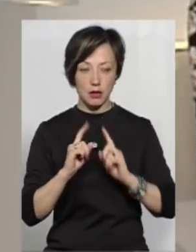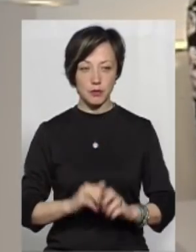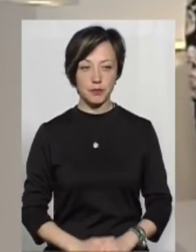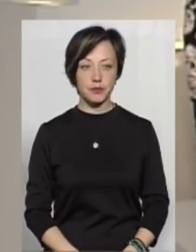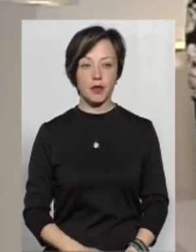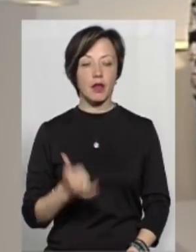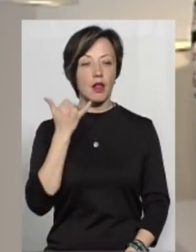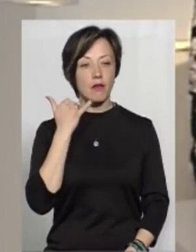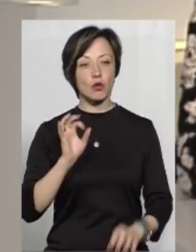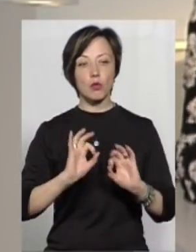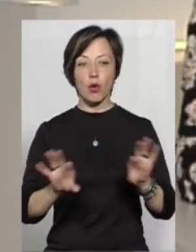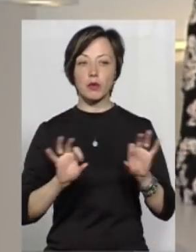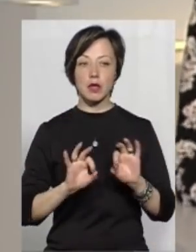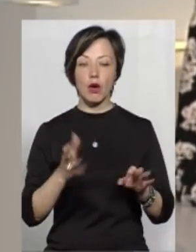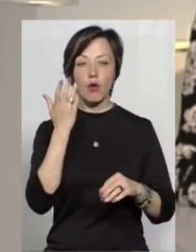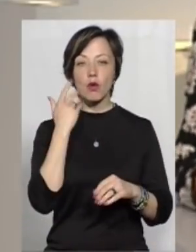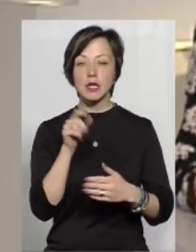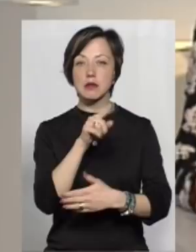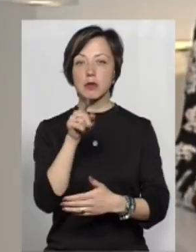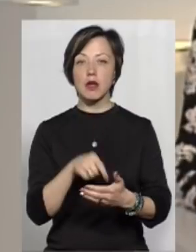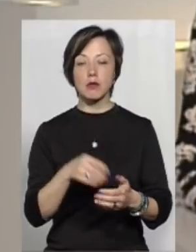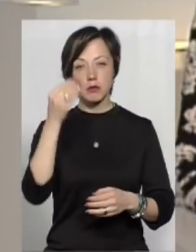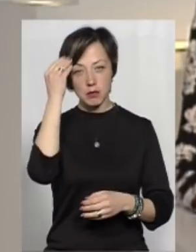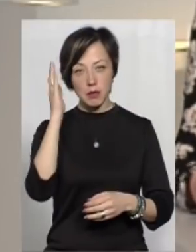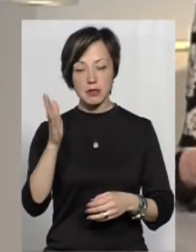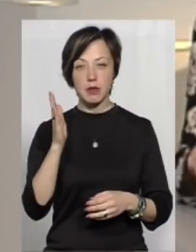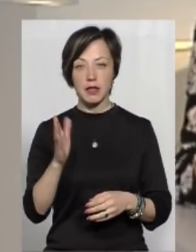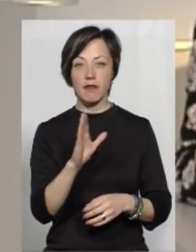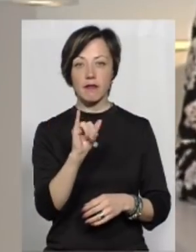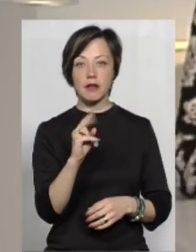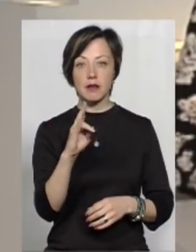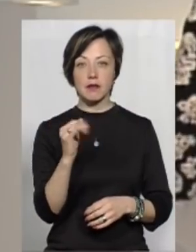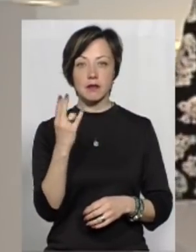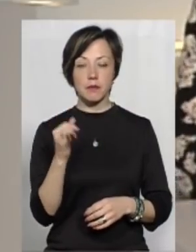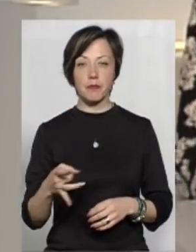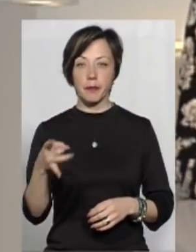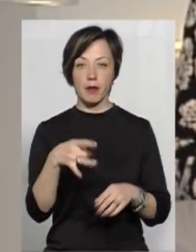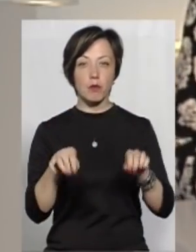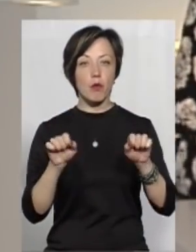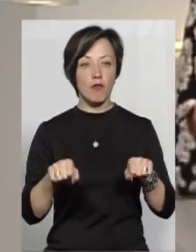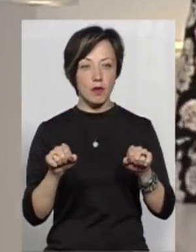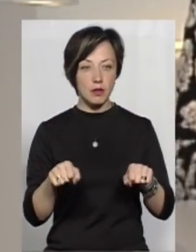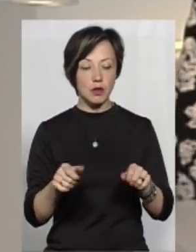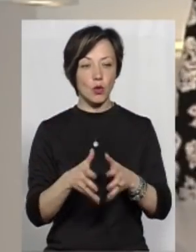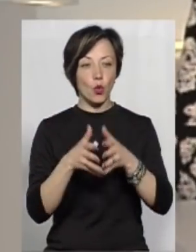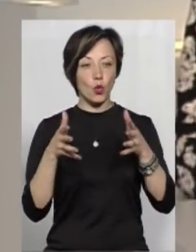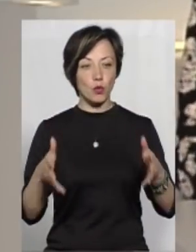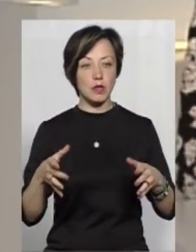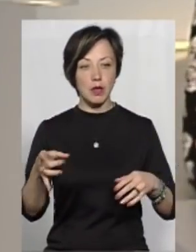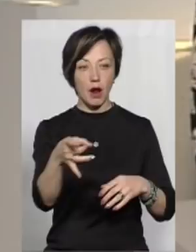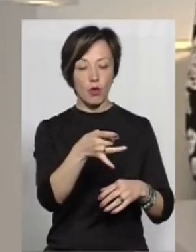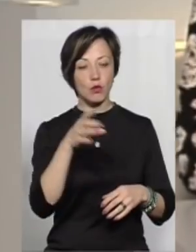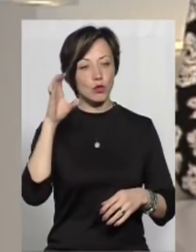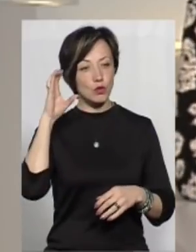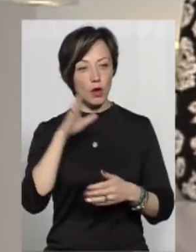Ананчук у телефонному коментарі, коли запитали про його бачення перспектив Вінковецького району в ймовірному упрупненні районів.